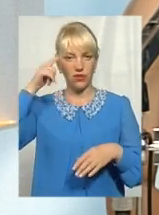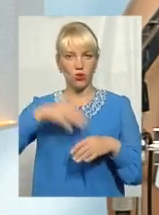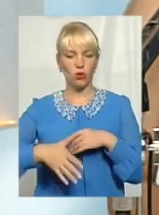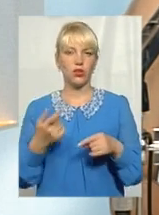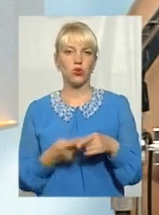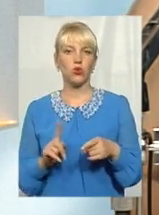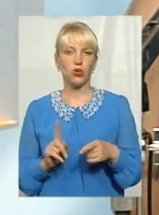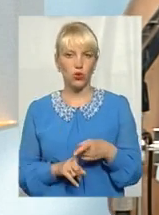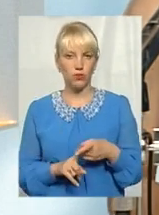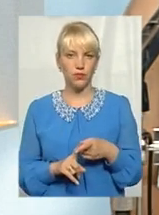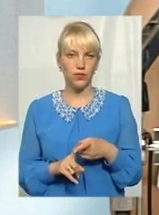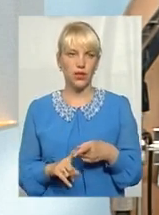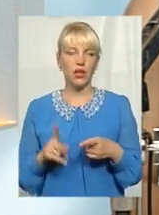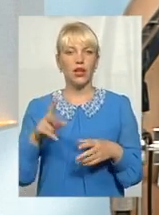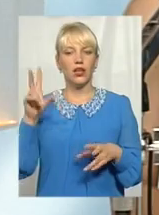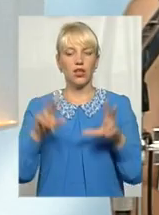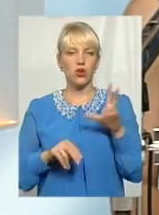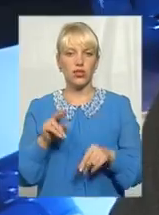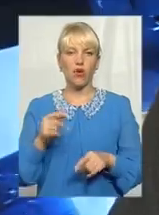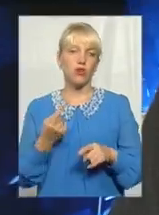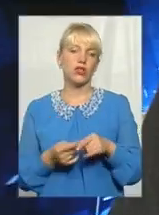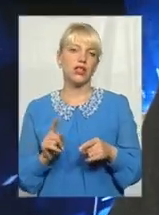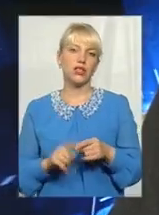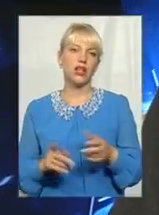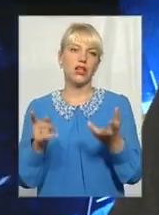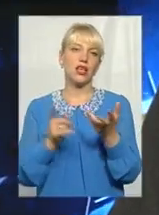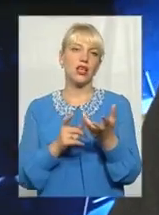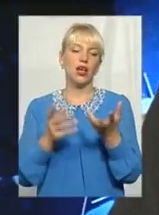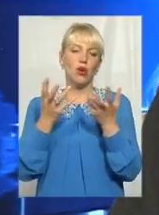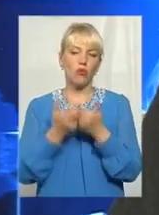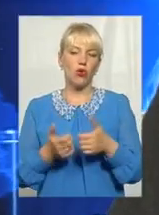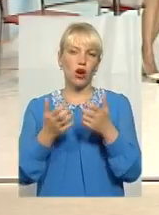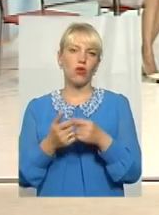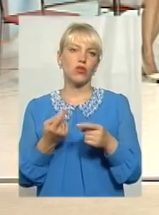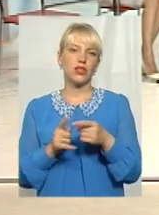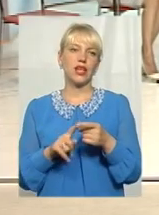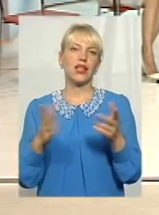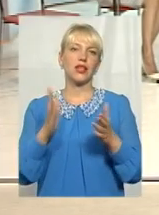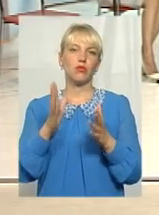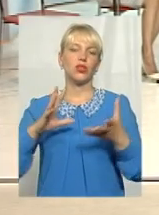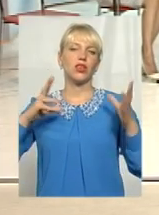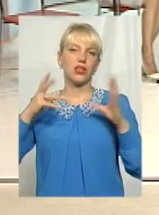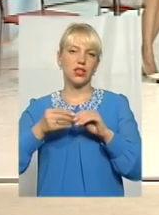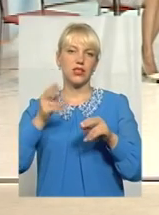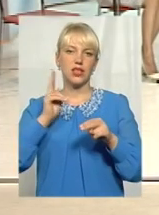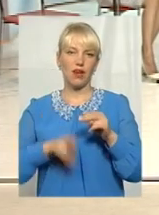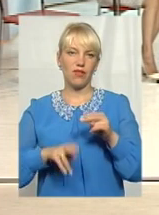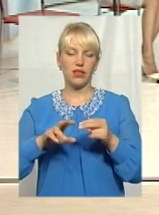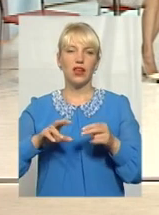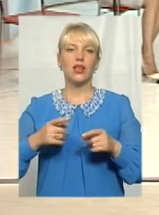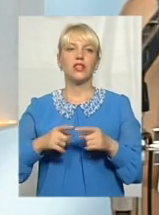і розраховувати на те і прораховувати, який буде кінцевий результат. Тобто ми кожен самі перед собою маємо бути